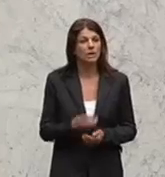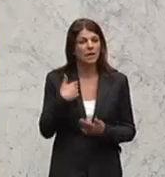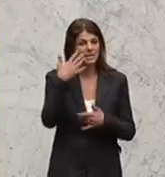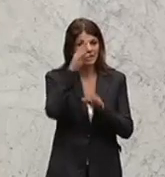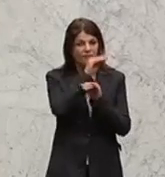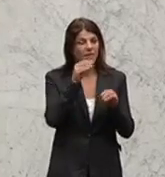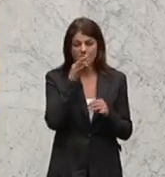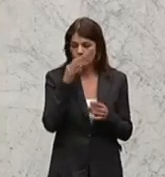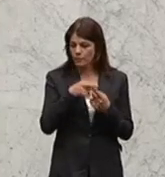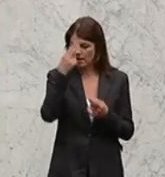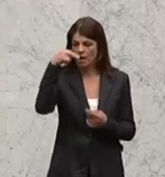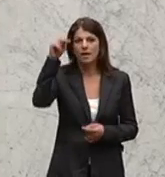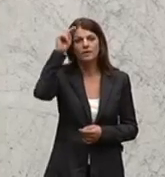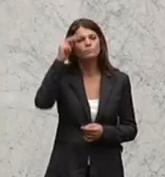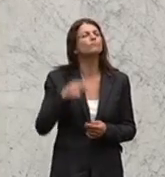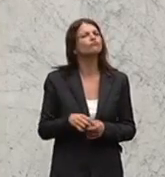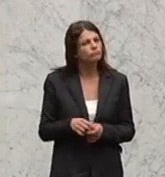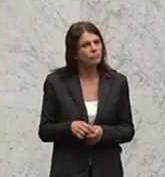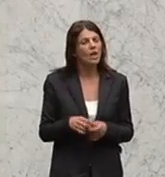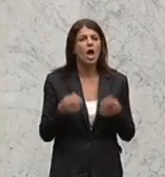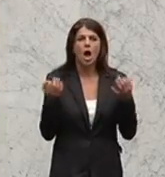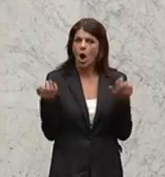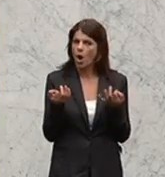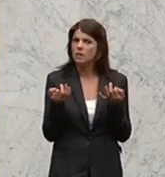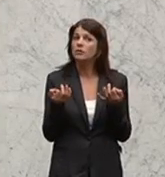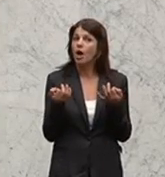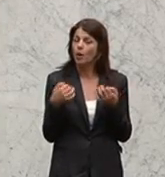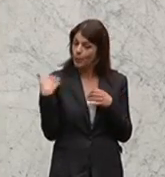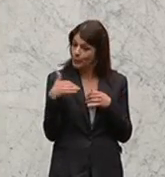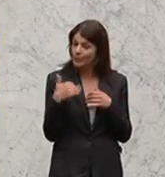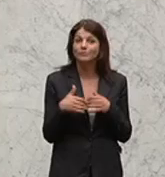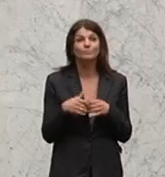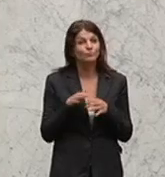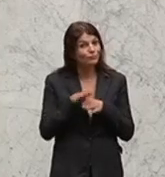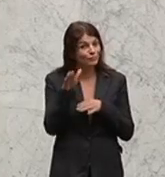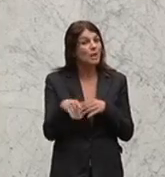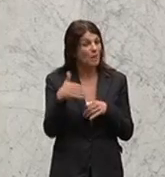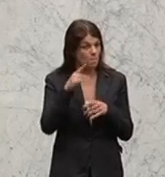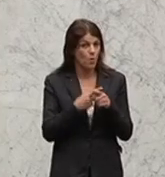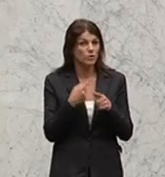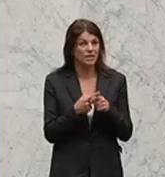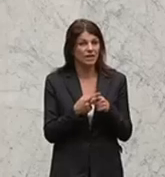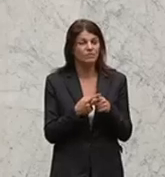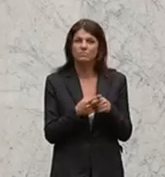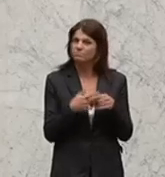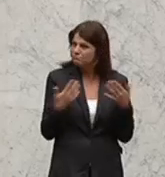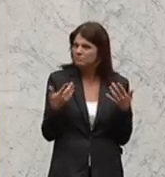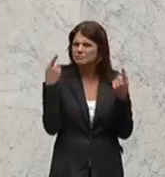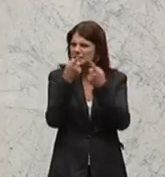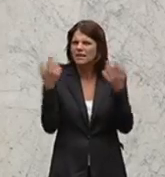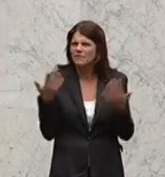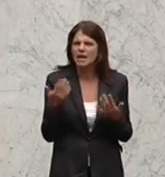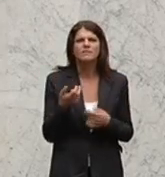Am Wort ist Elisabeth Großmann, SPÖ. Heute setzen wir einen erfreulichen Schritt in Richtung verstärkter